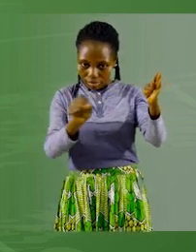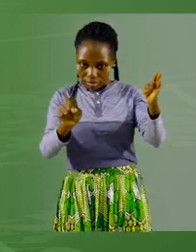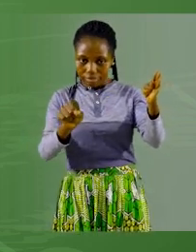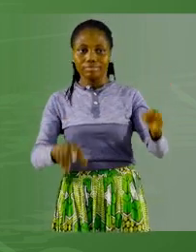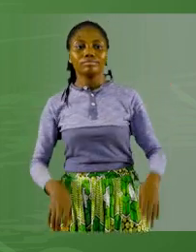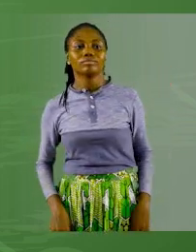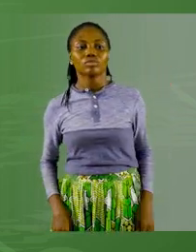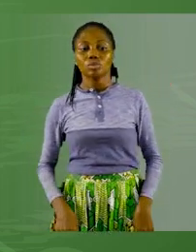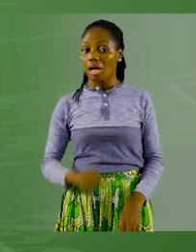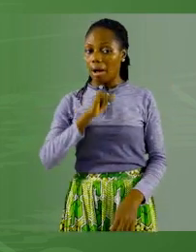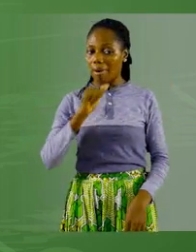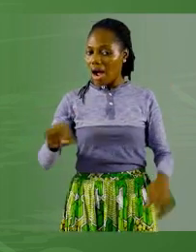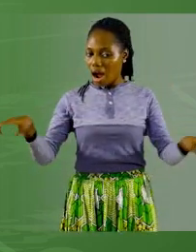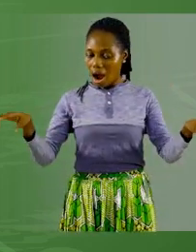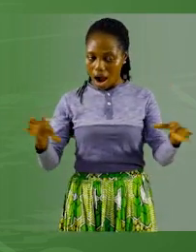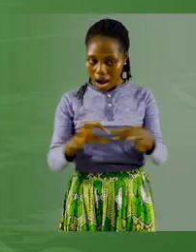Il n'y a pas d'accord.